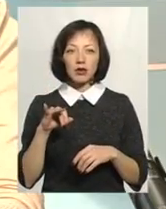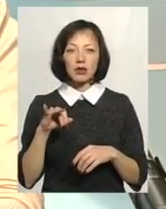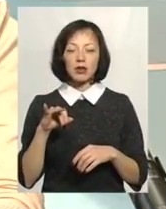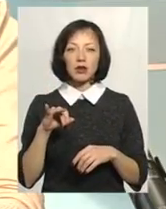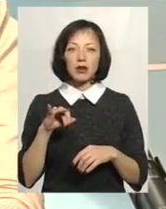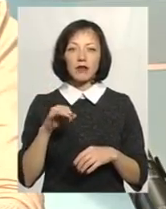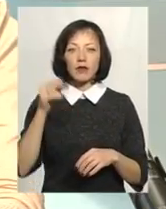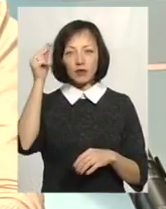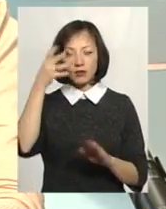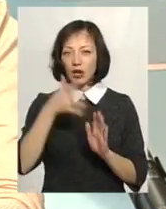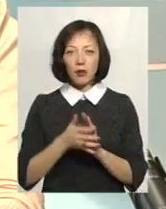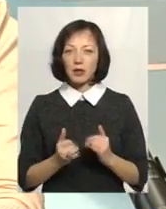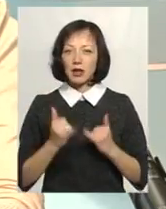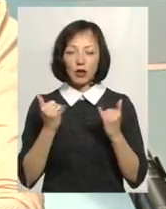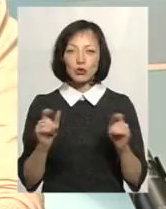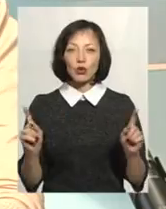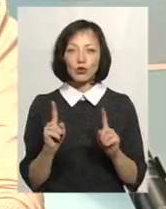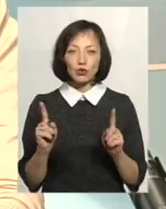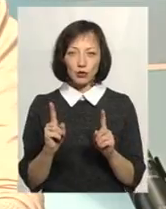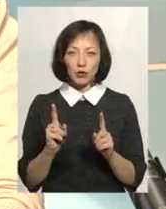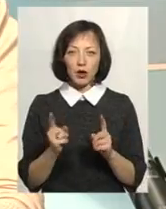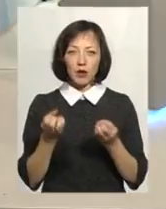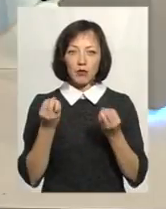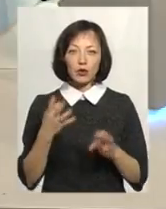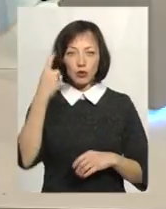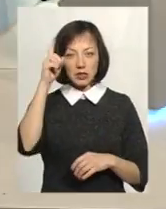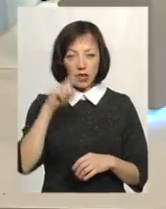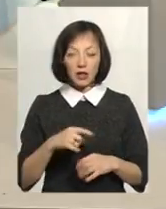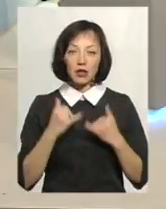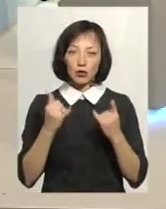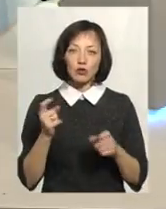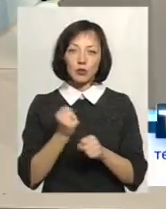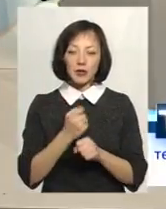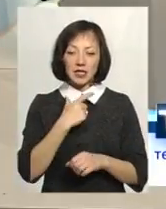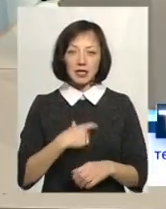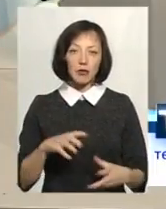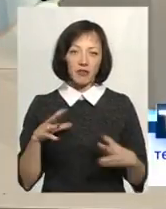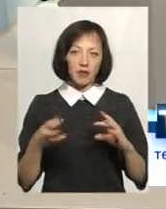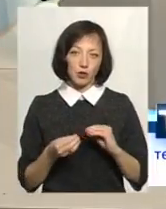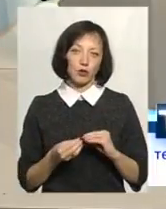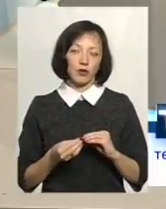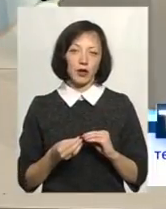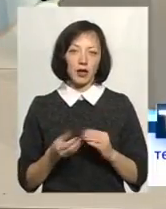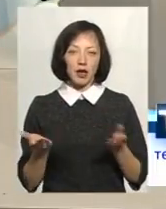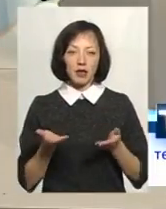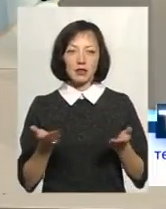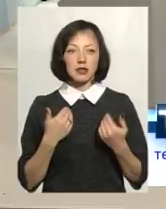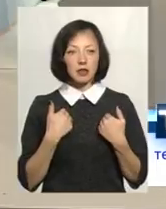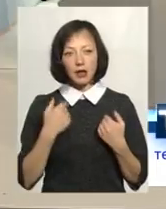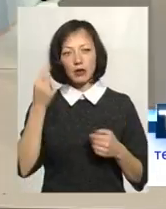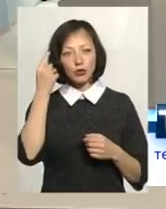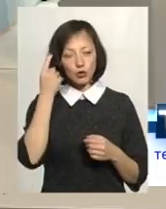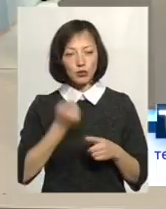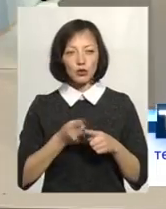історію ми вивчаємо не для того, щоб просто знати, а для того, щоб зробити для себе якісь висновки. Я думаю,